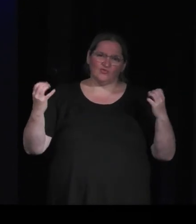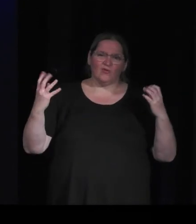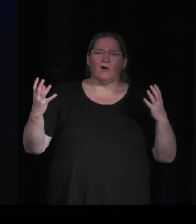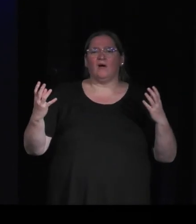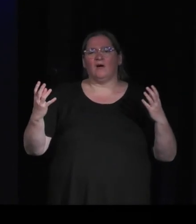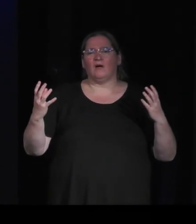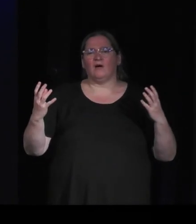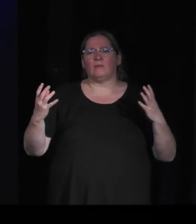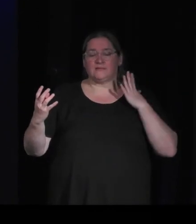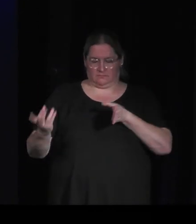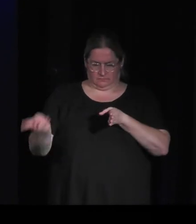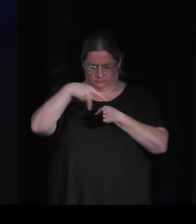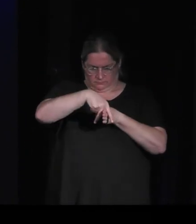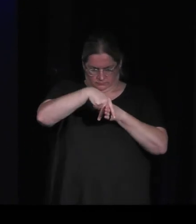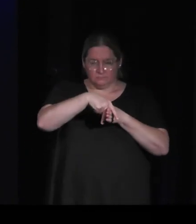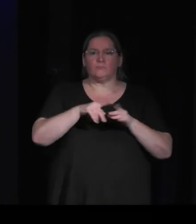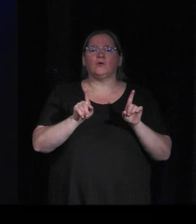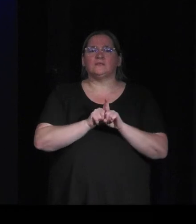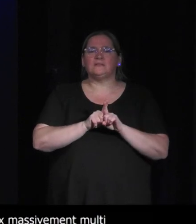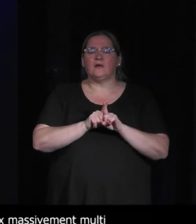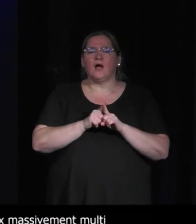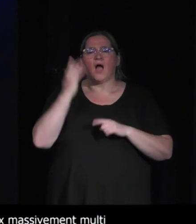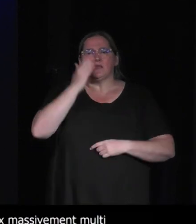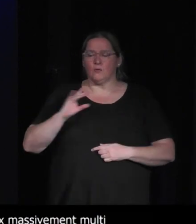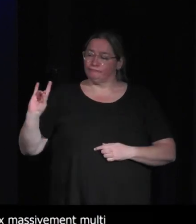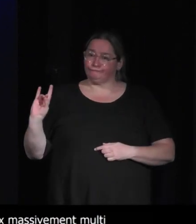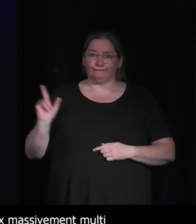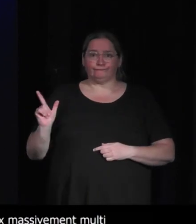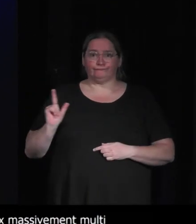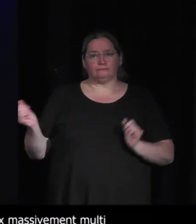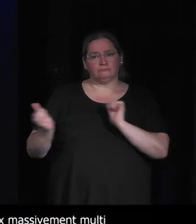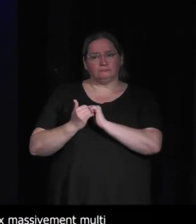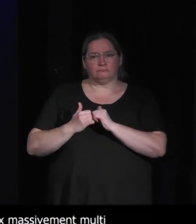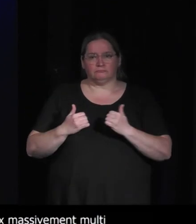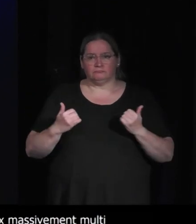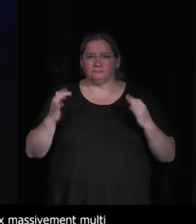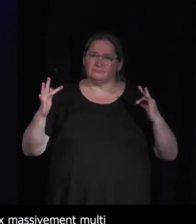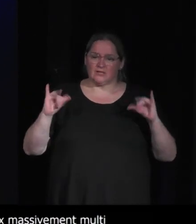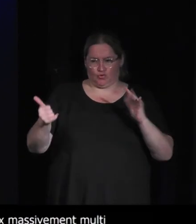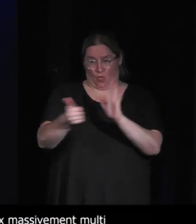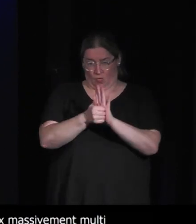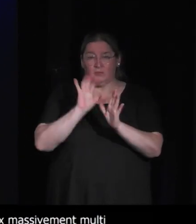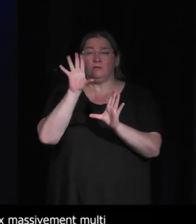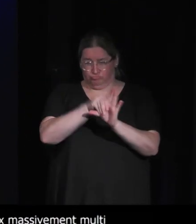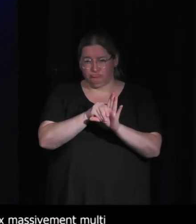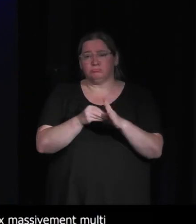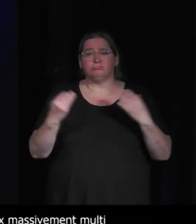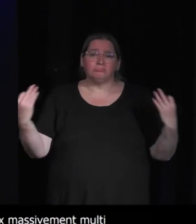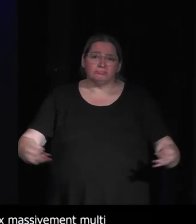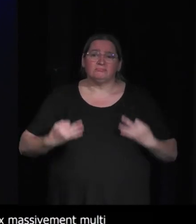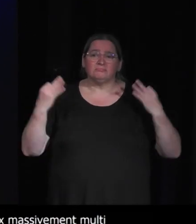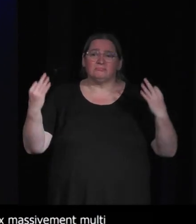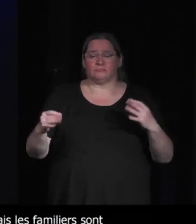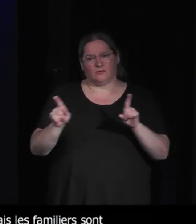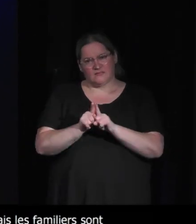les familiers les familiers voilà sont vraiment très nombreux dans la logique du jeu de rôle et permettent aussi une sorte de